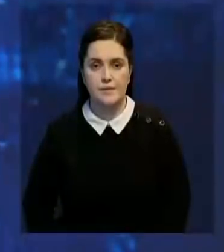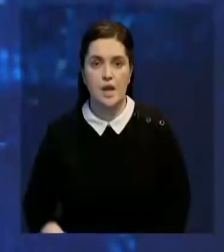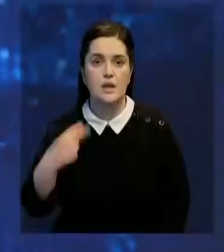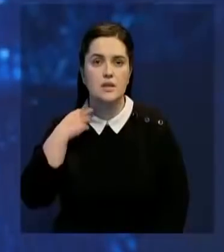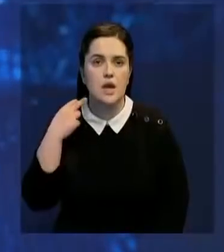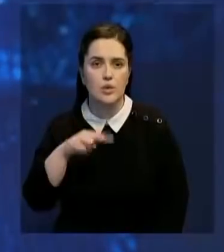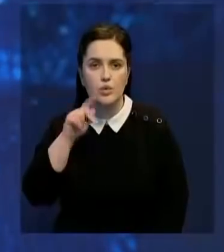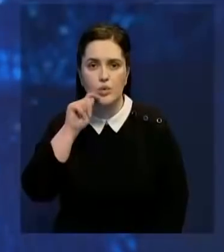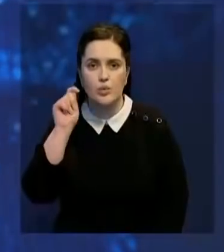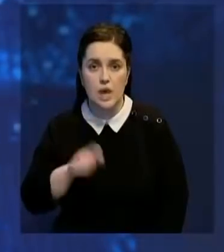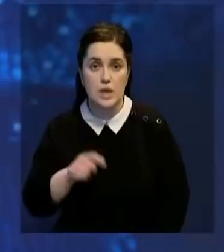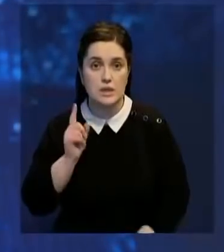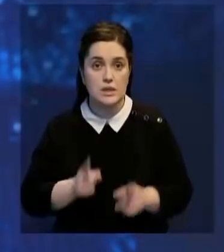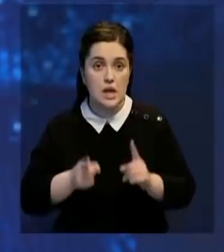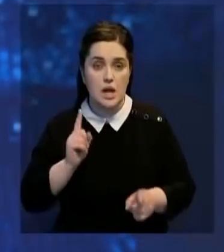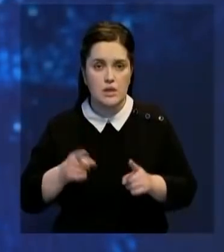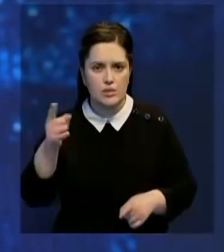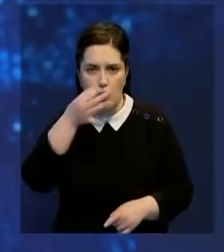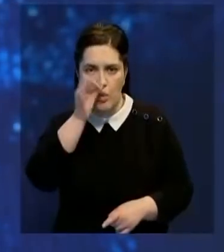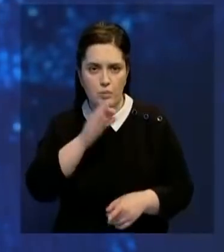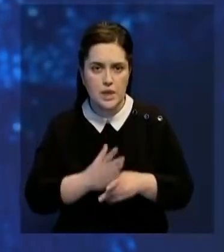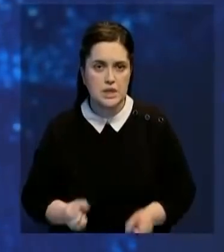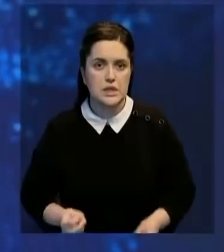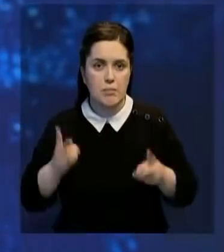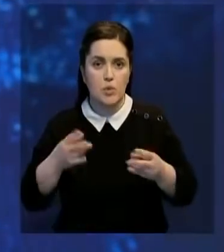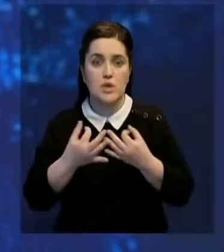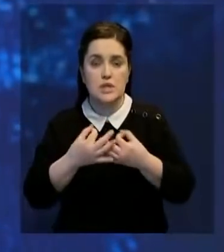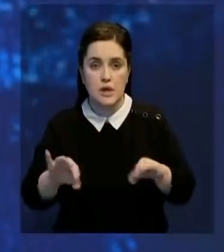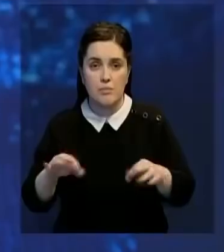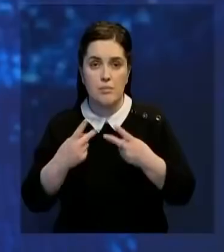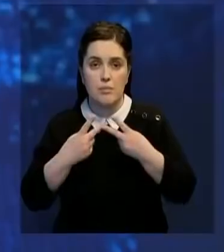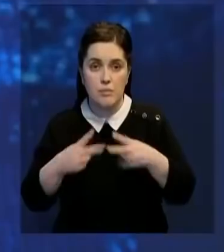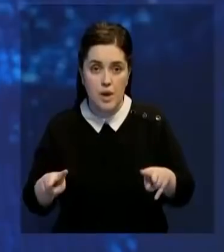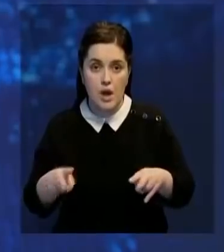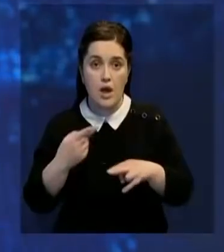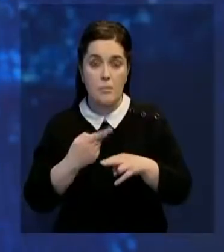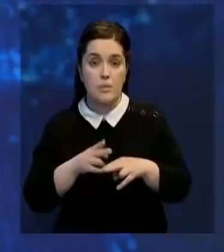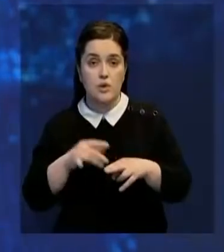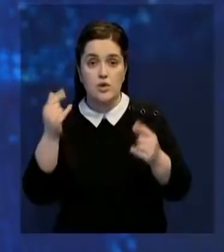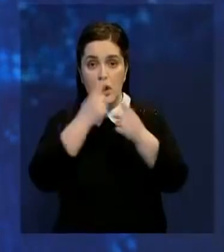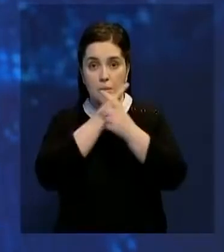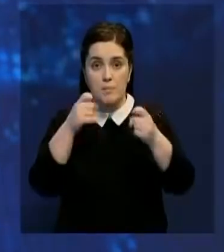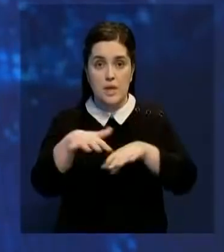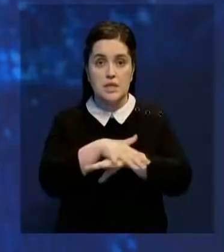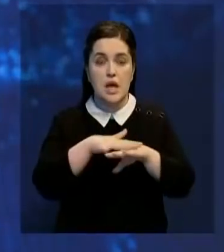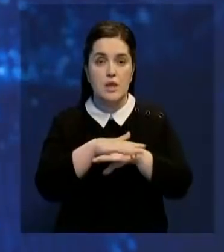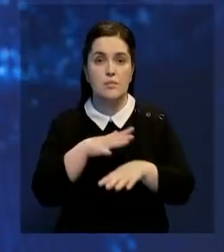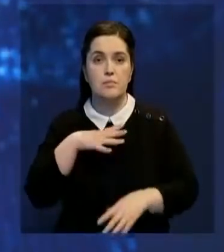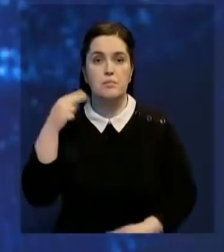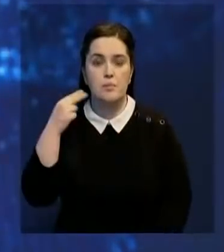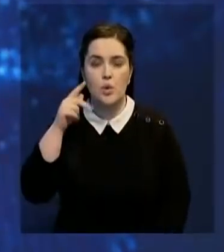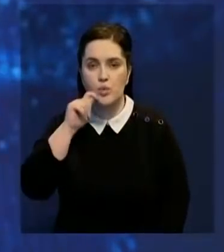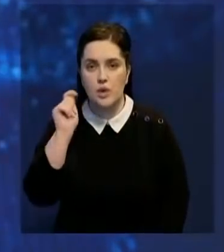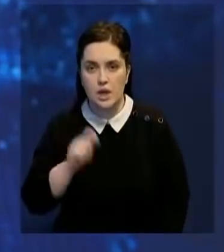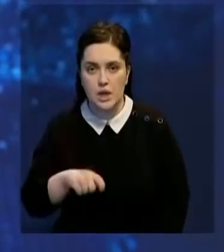Заключенные украинцы с реальным боевым опытом будут освобождены из-под стражи. Об этом в своем очередном обращении к народу заявил президент